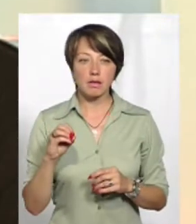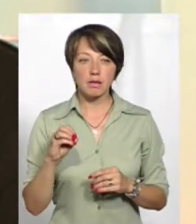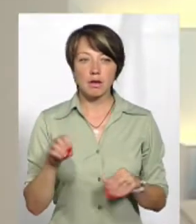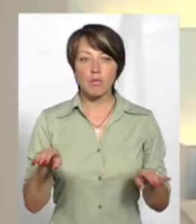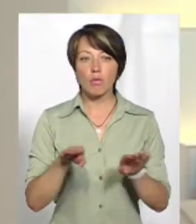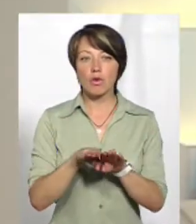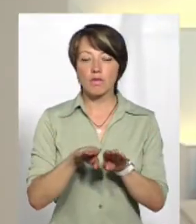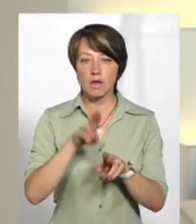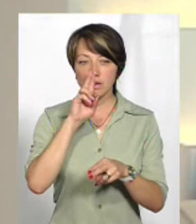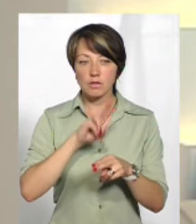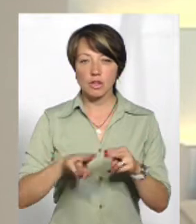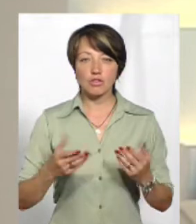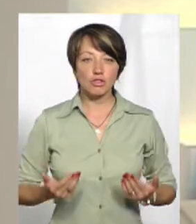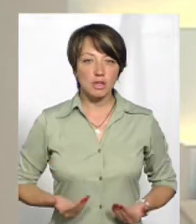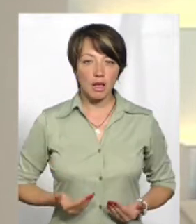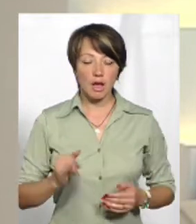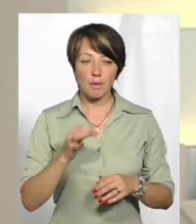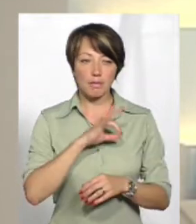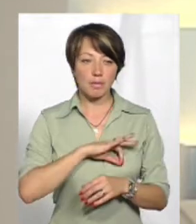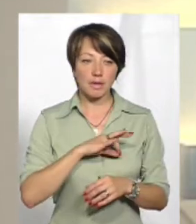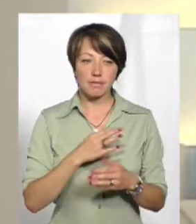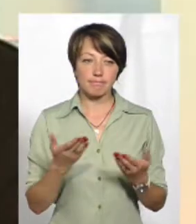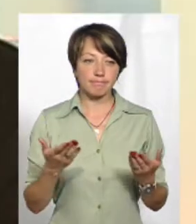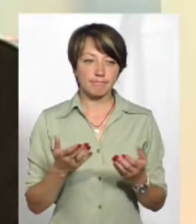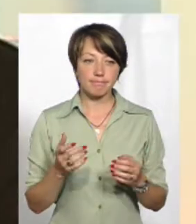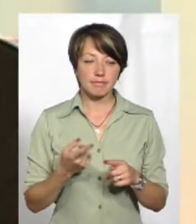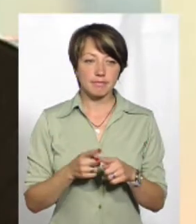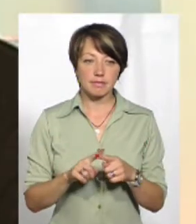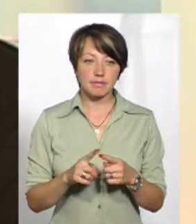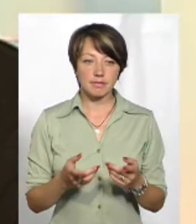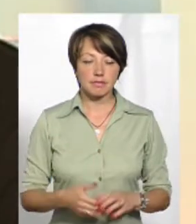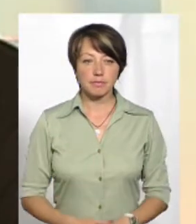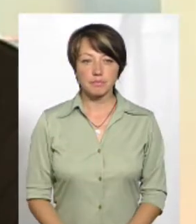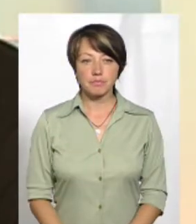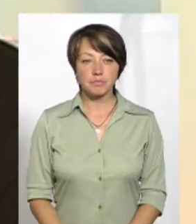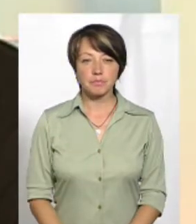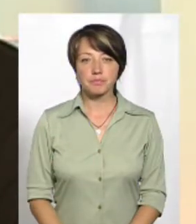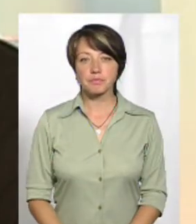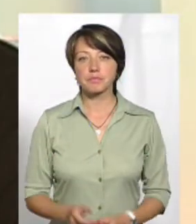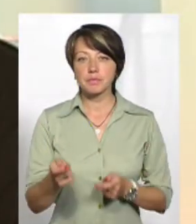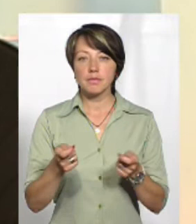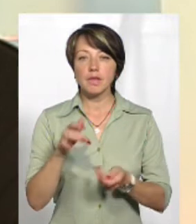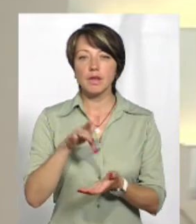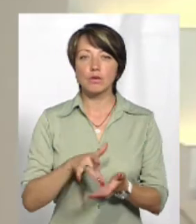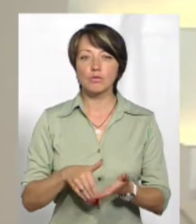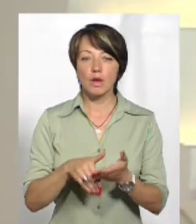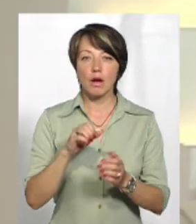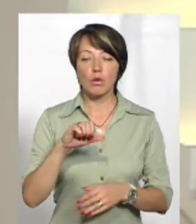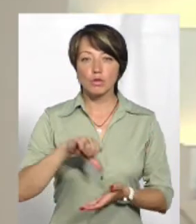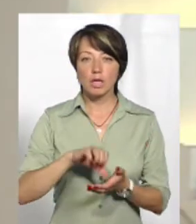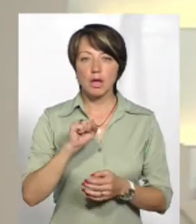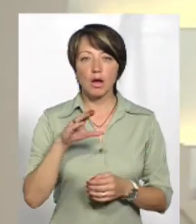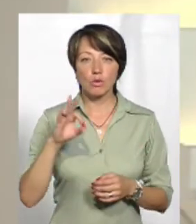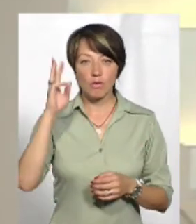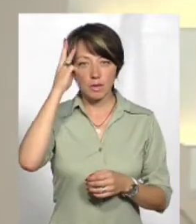порівняти втрачене життя і будь-які пільги – це різні речі. Так, зрозуміло. Керівник Центру допомоги учасника АМАТО в